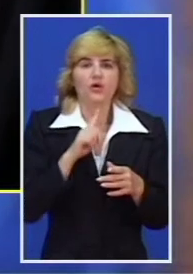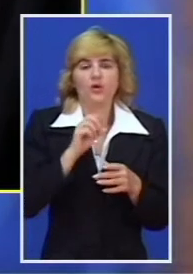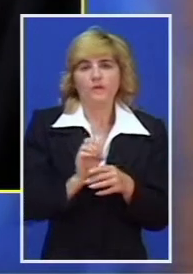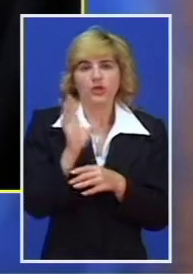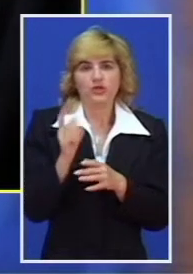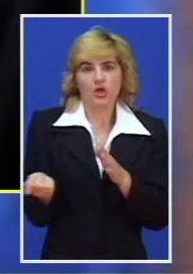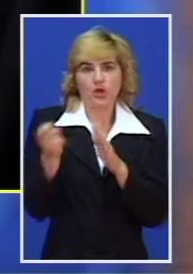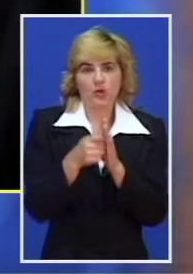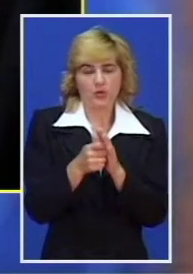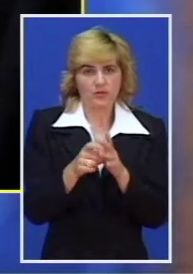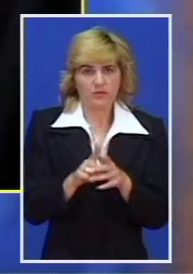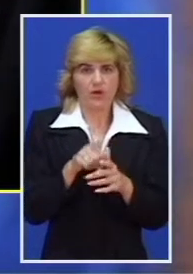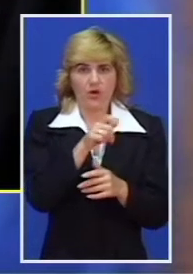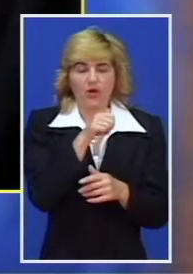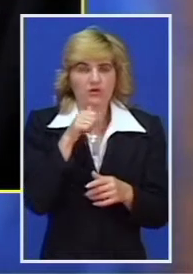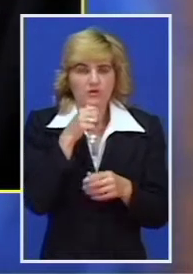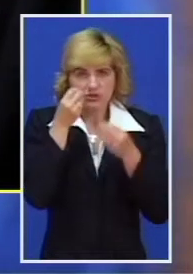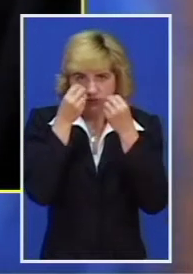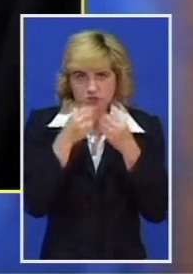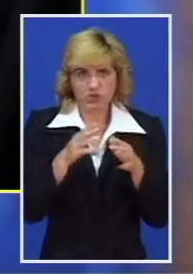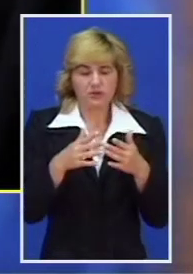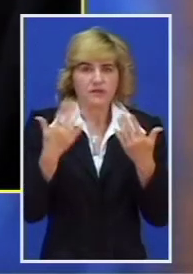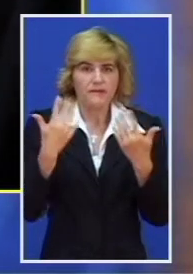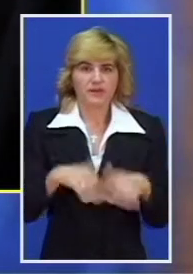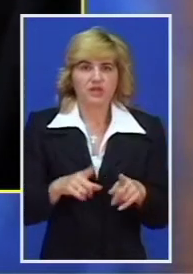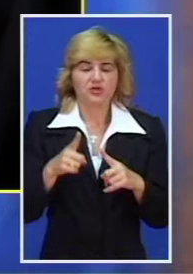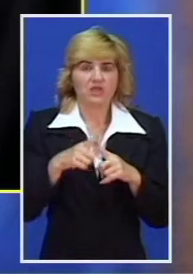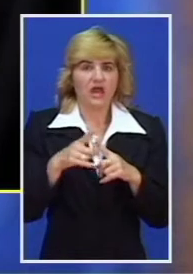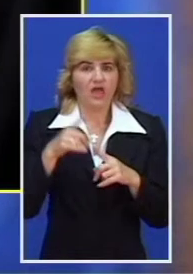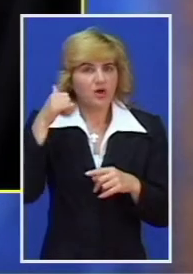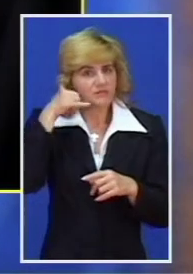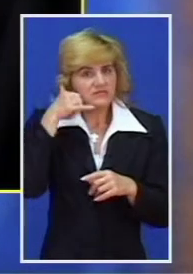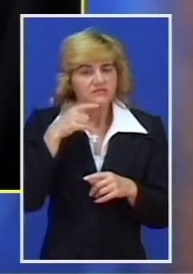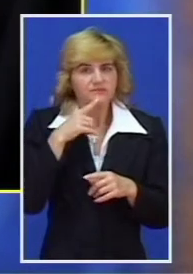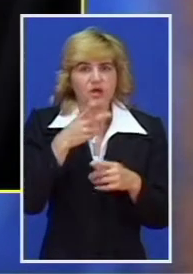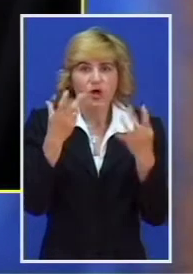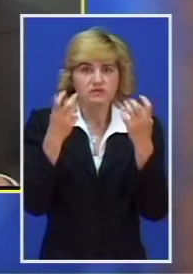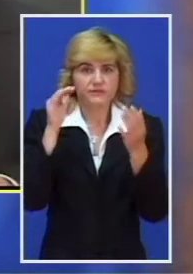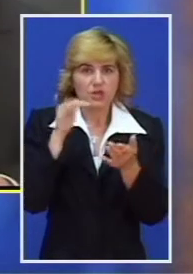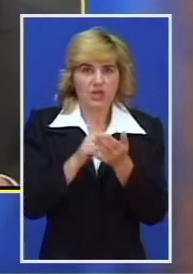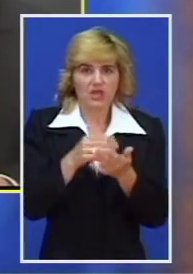Na ovaj način, Leonardo K. je oštetio preduzeće Telekom Srbije za 800.000 dinara.